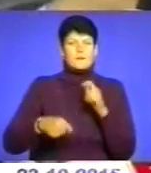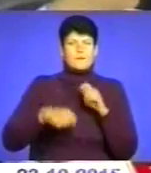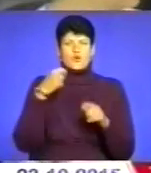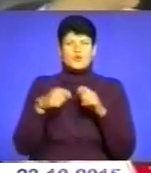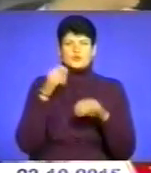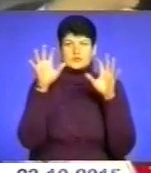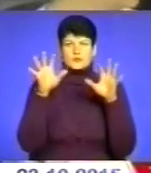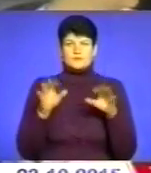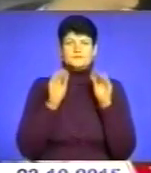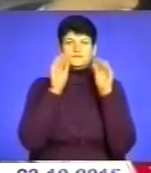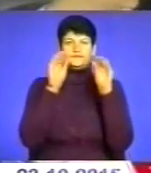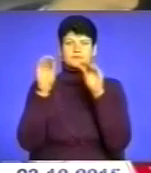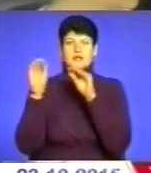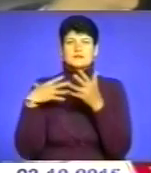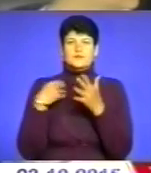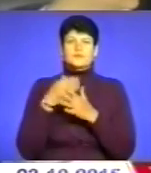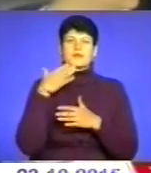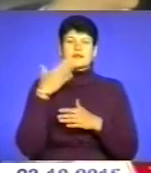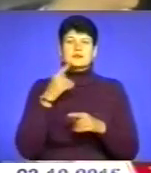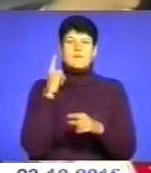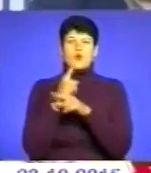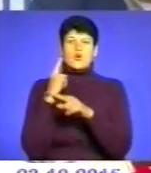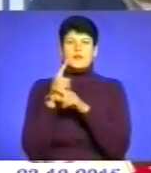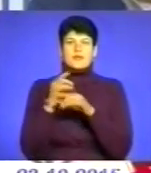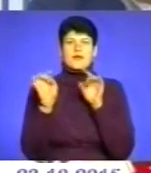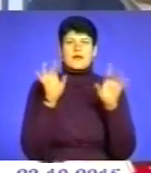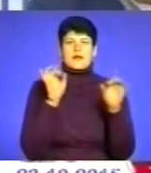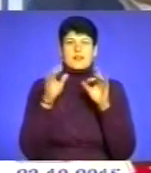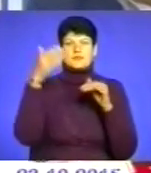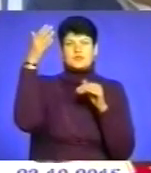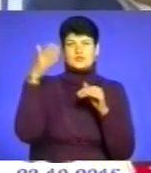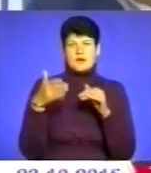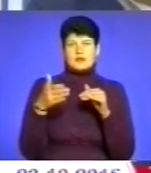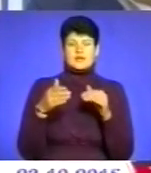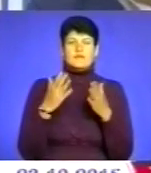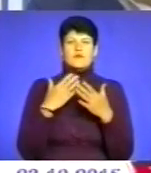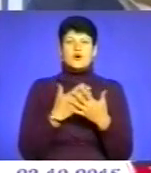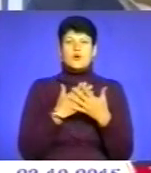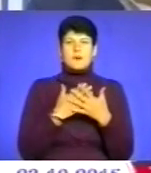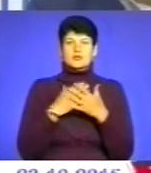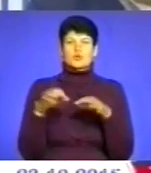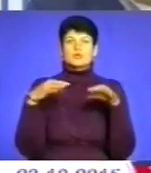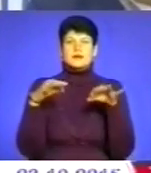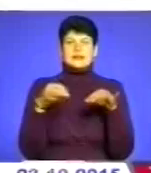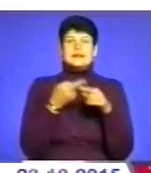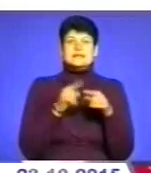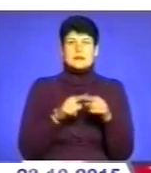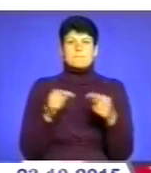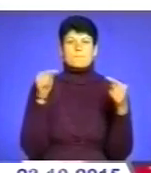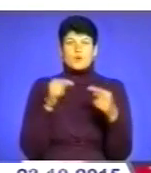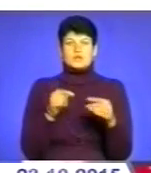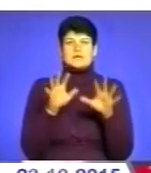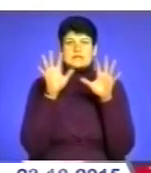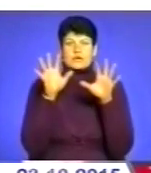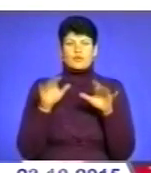Розміщують свої агітки на заборонених рекламних щитах та у громадському транспорті. Такі протизаконні дії тягнуть за